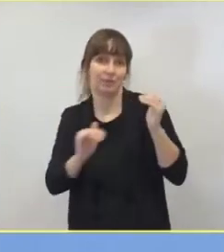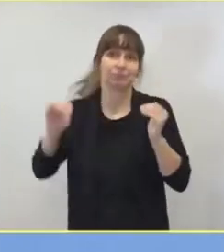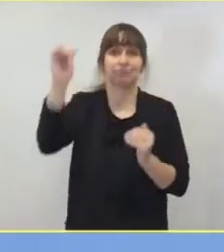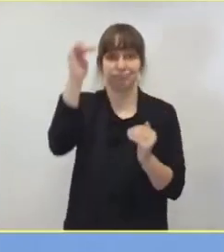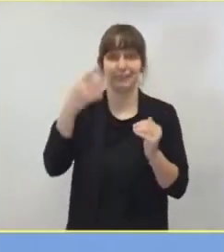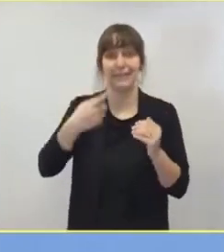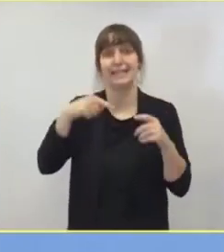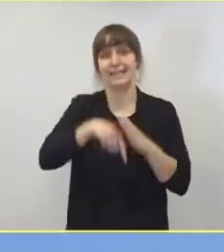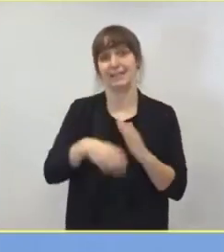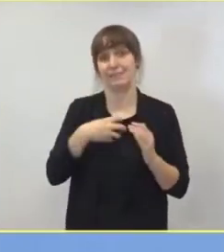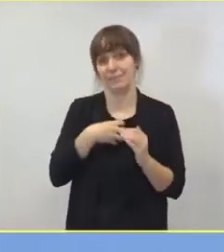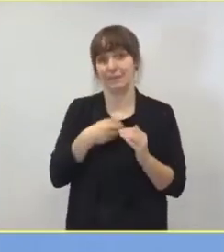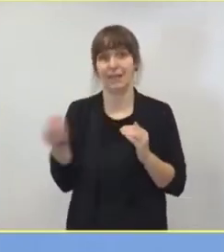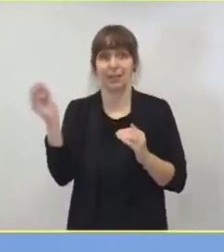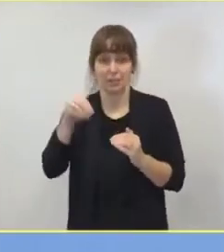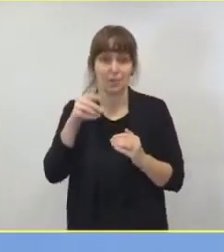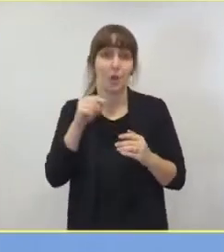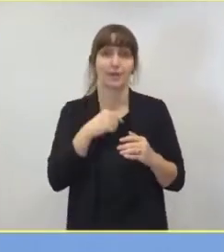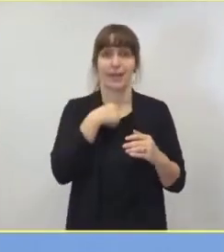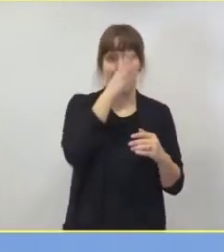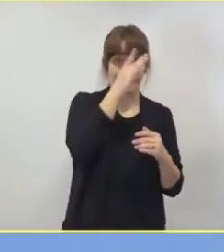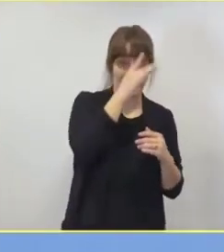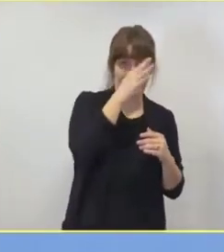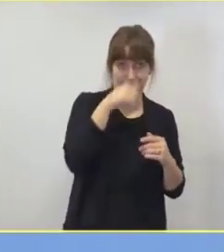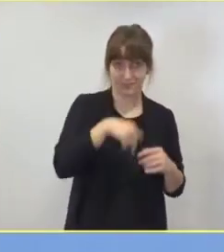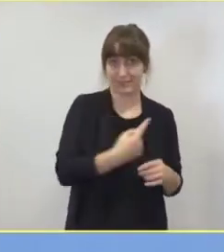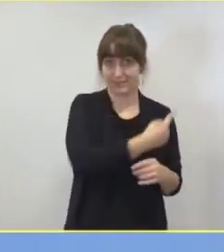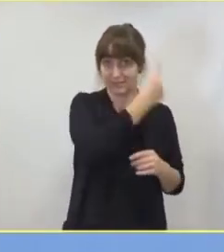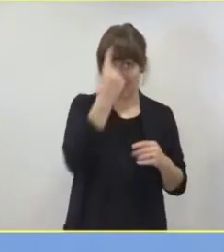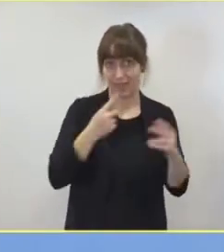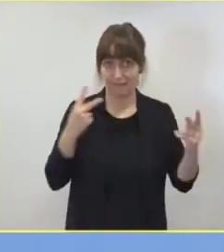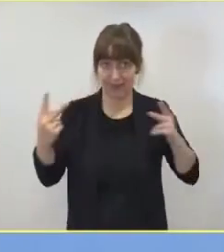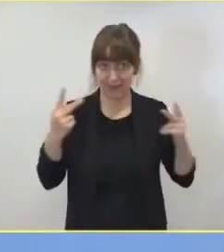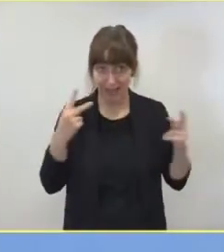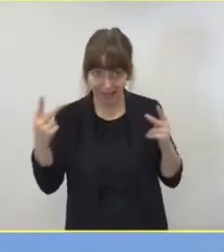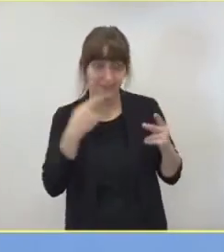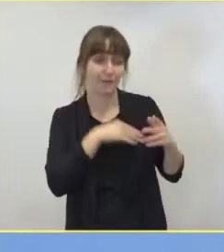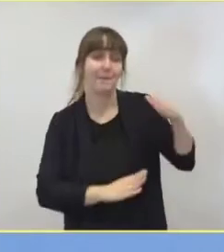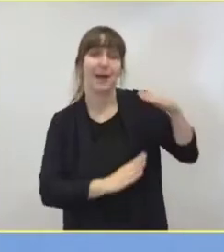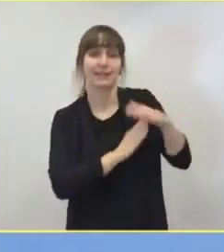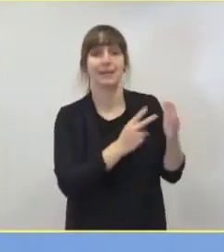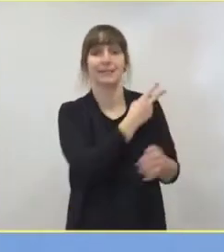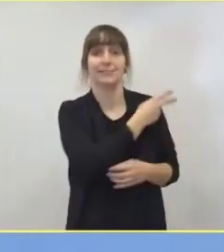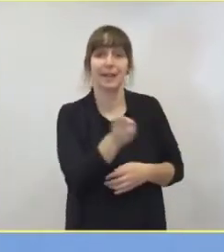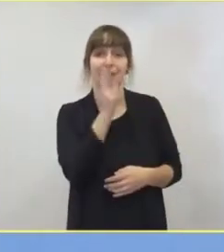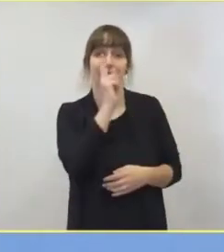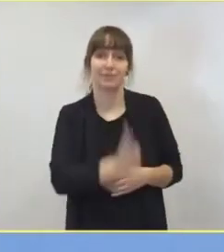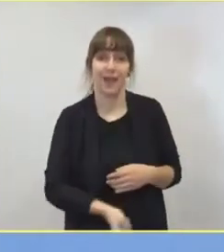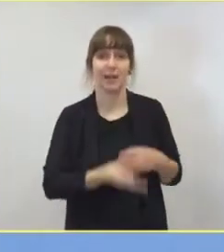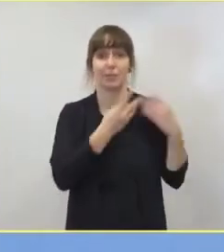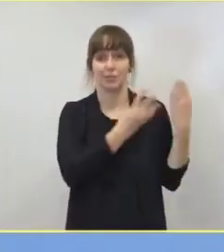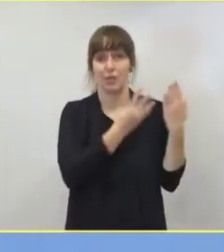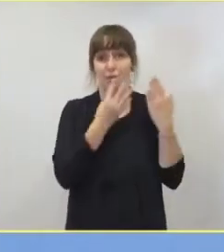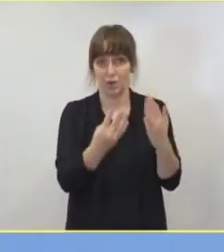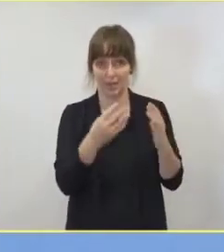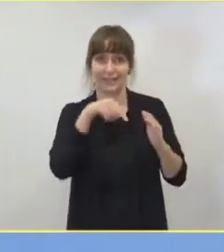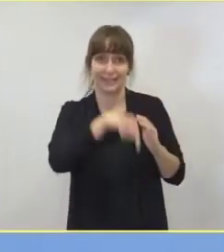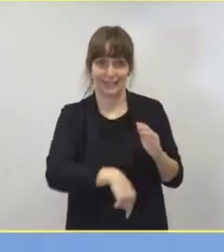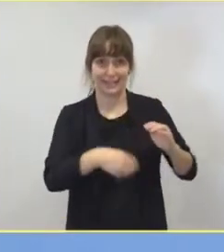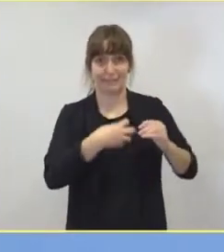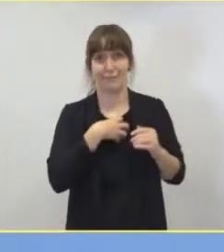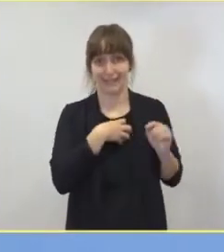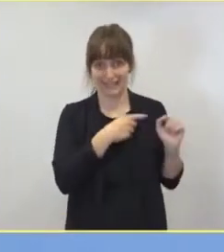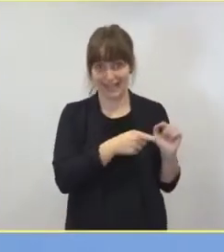im Vergleich zum April diesen Jahres mit damals maximal 2.992 Covid-19-Intensivpatienten.